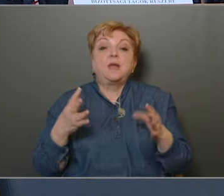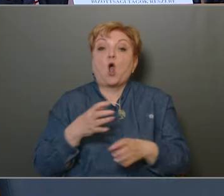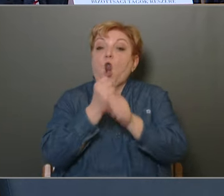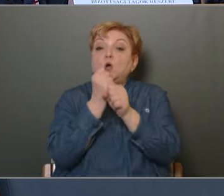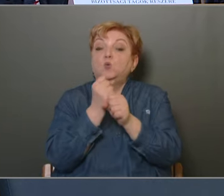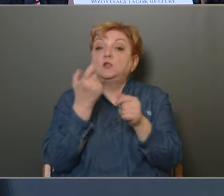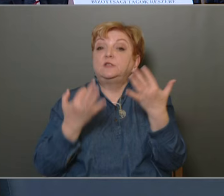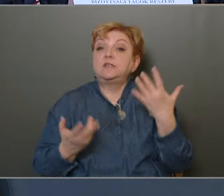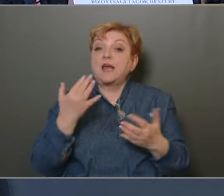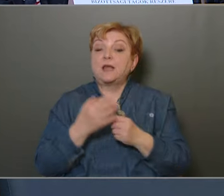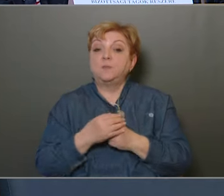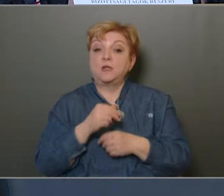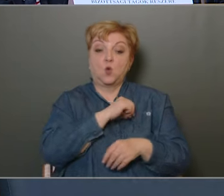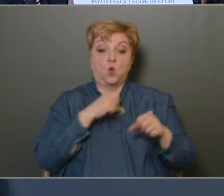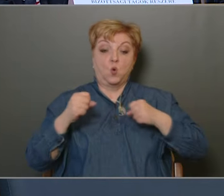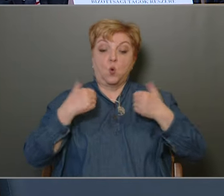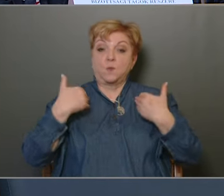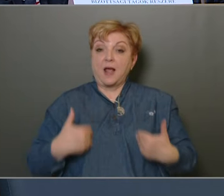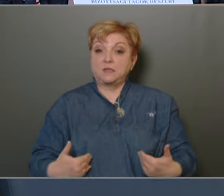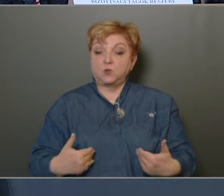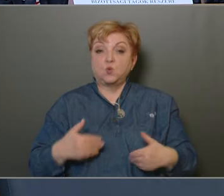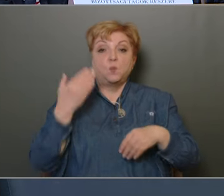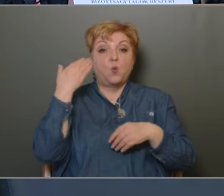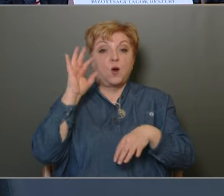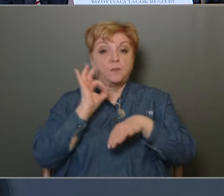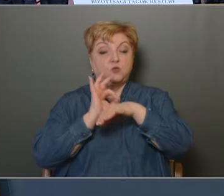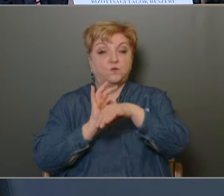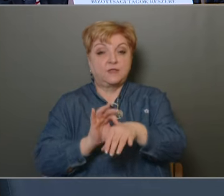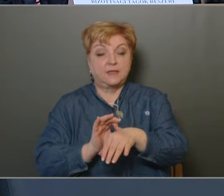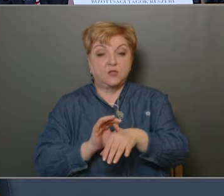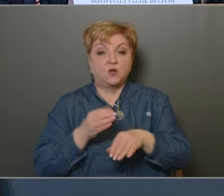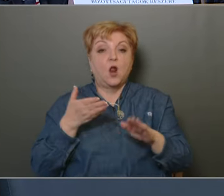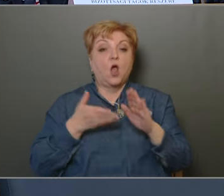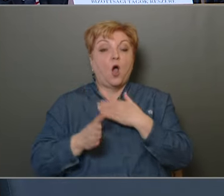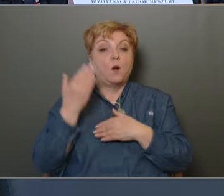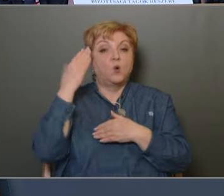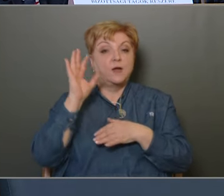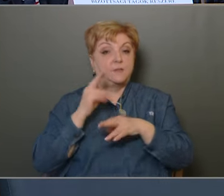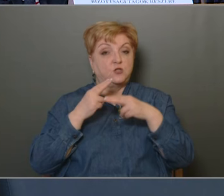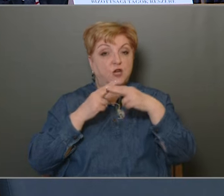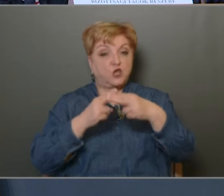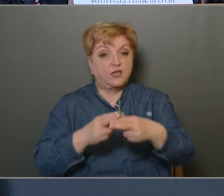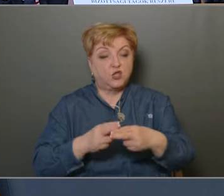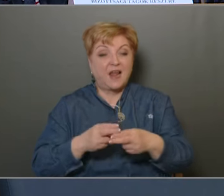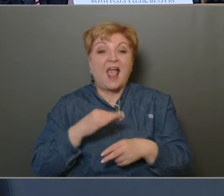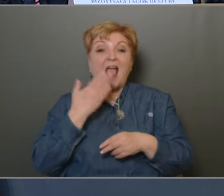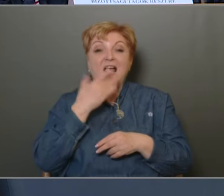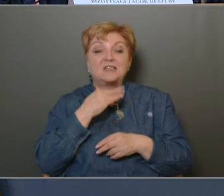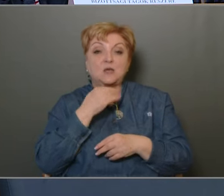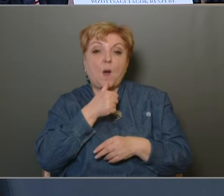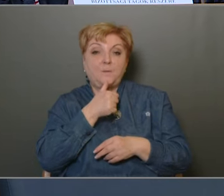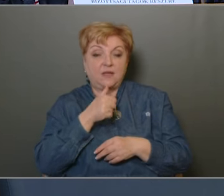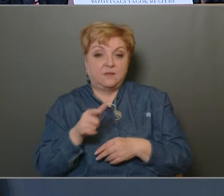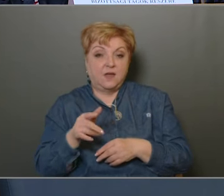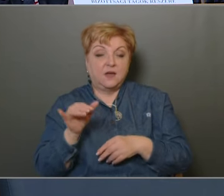alakulhatott ki ez az eredmény? Mert önkormányzatunk a polgármester úr vezetésével, az alpolgármesterek segítségével és Herzka Péter